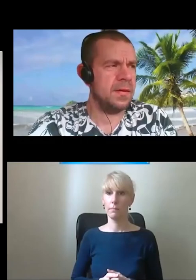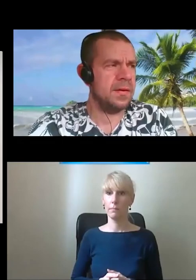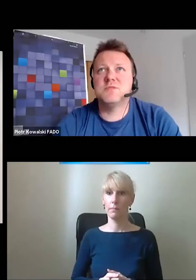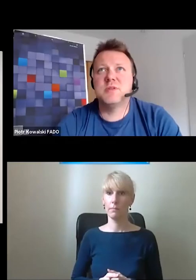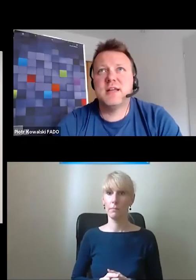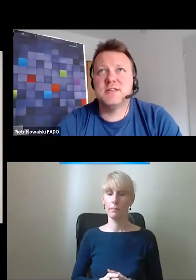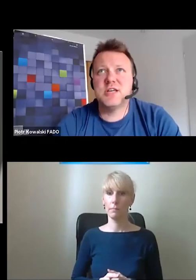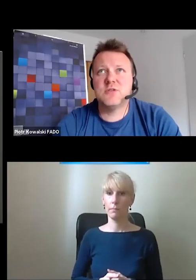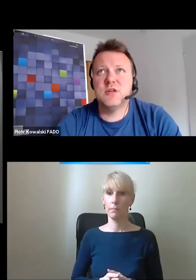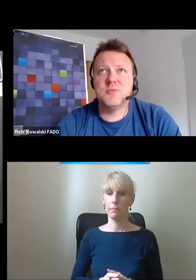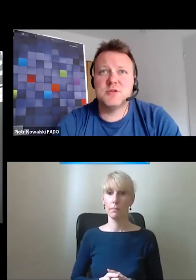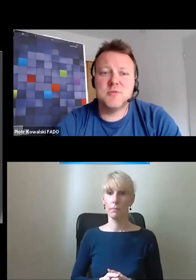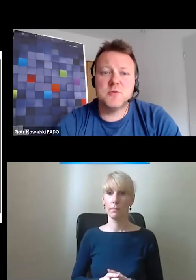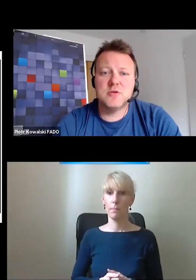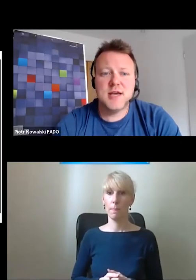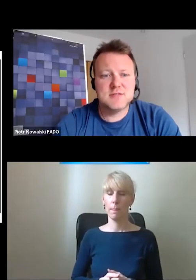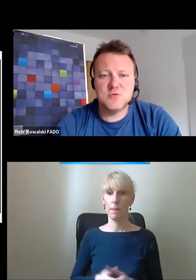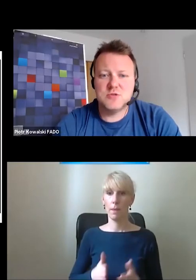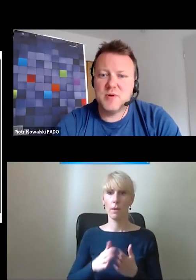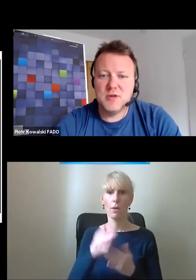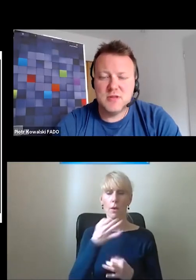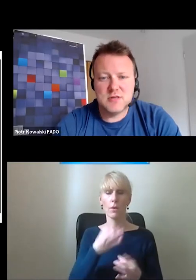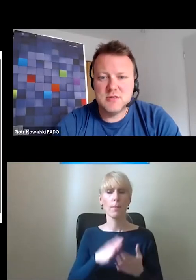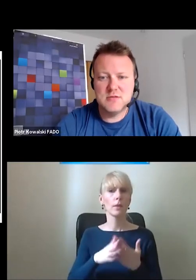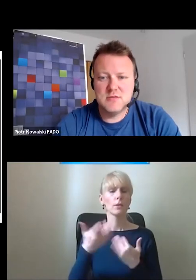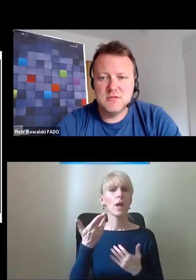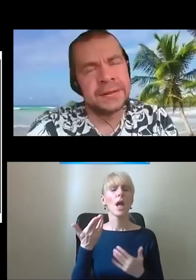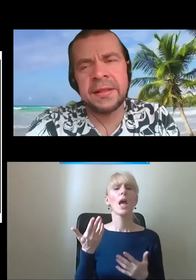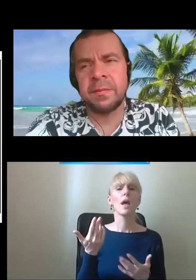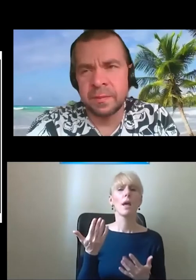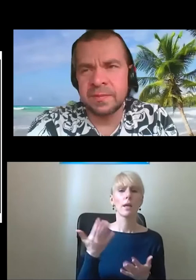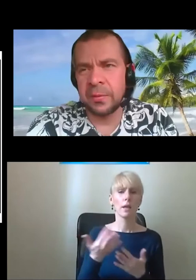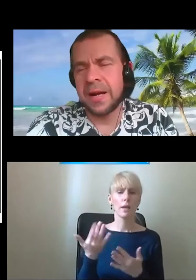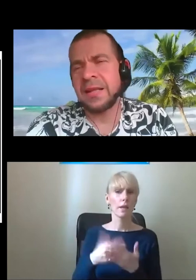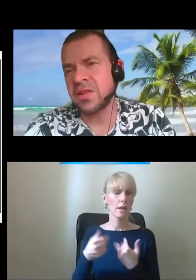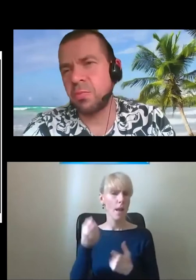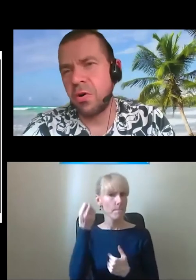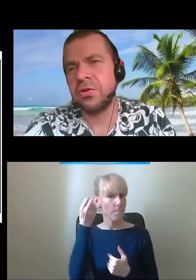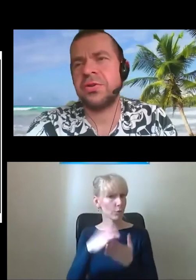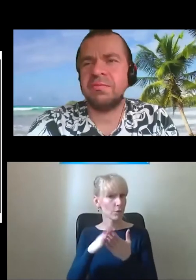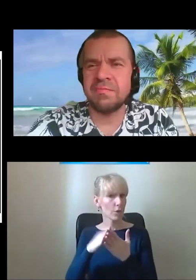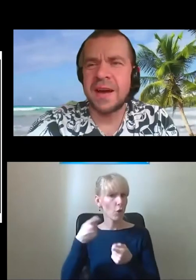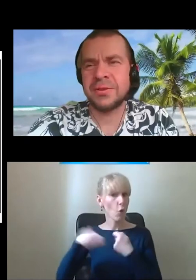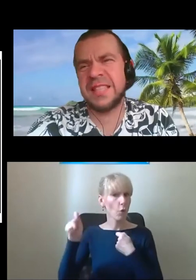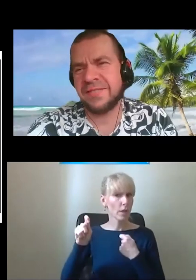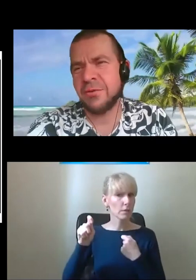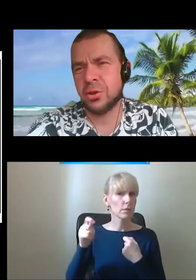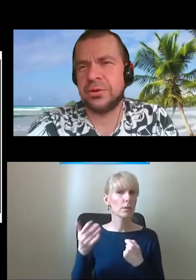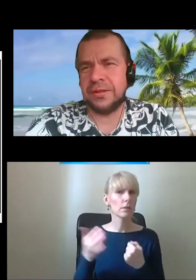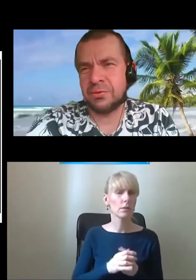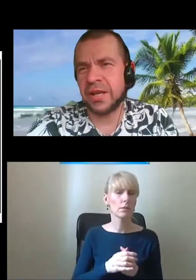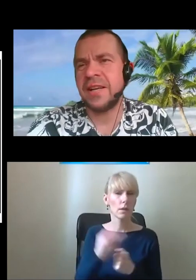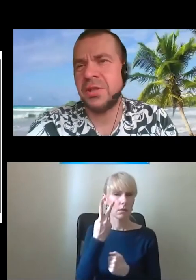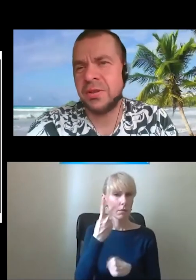Nam jest pytanie z czatu, ile pociąg miał do odjazdu, czy pamiętasz? No niestety, dobra, nasz błąd miał ze dwie